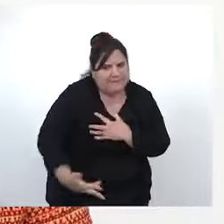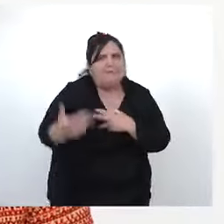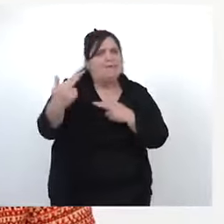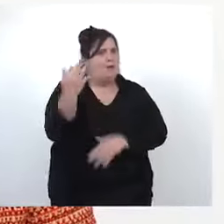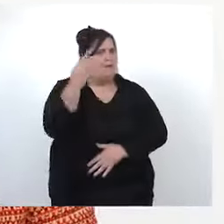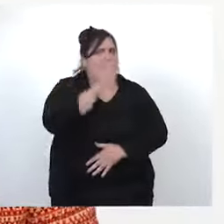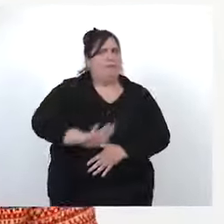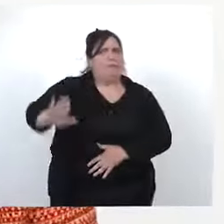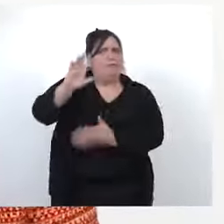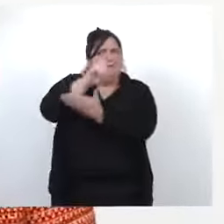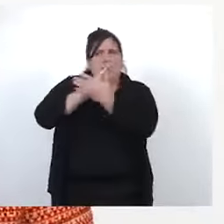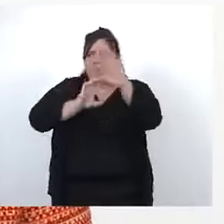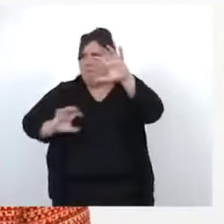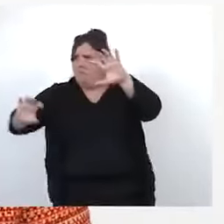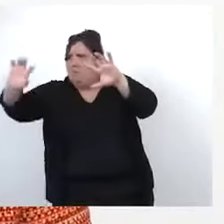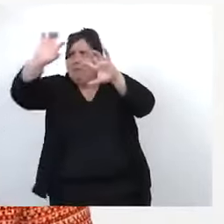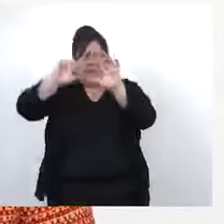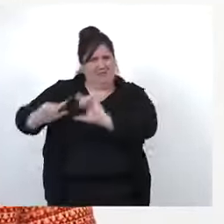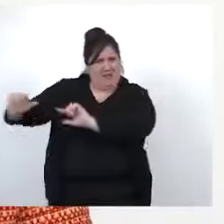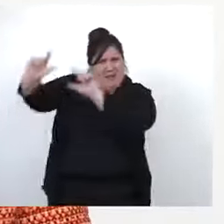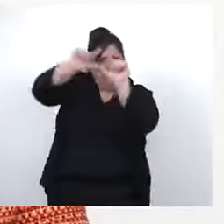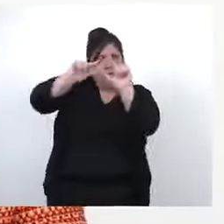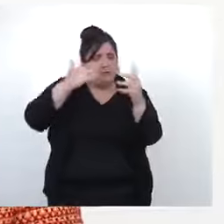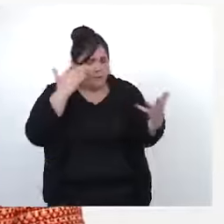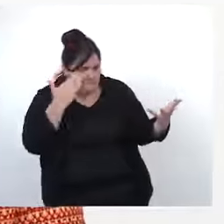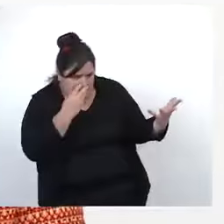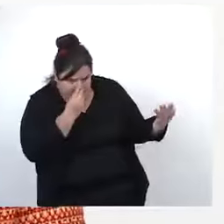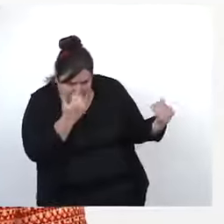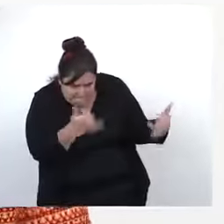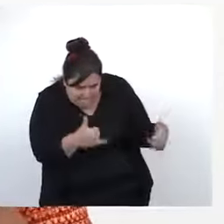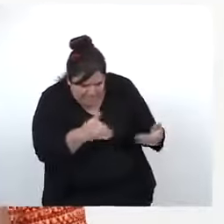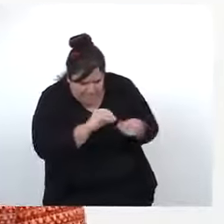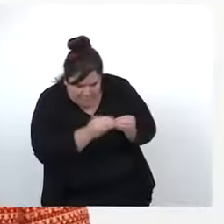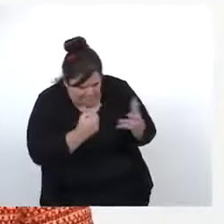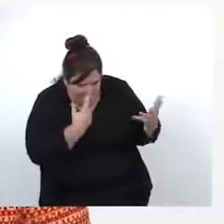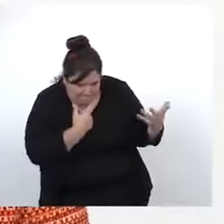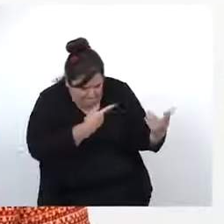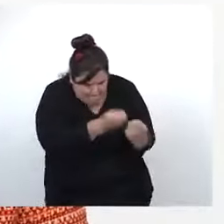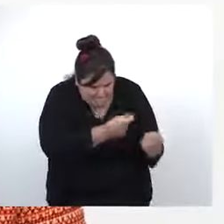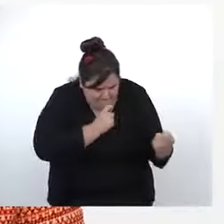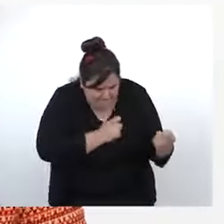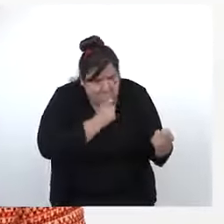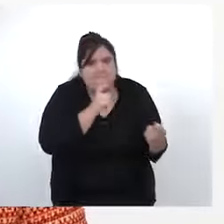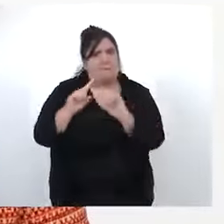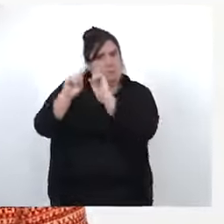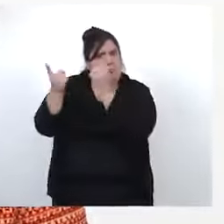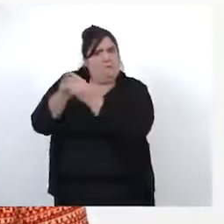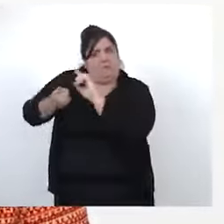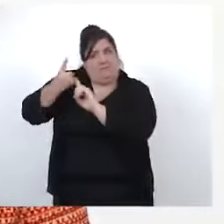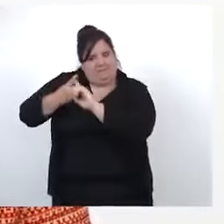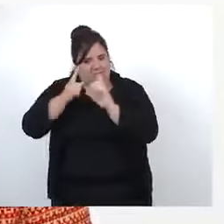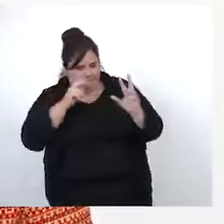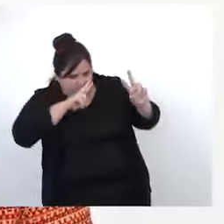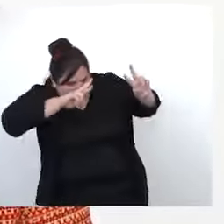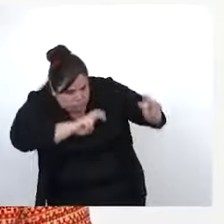dans chaque département, s'il existe encore des problèmes, une commission spécifique étudie une solution de scolarisation pour chaque élève en